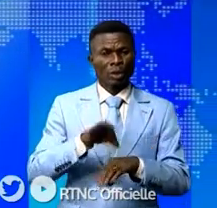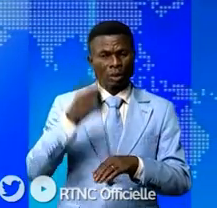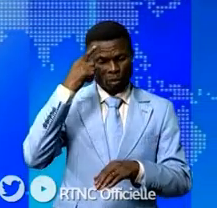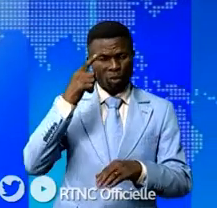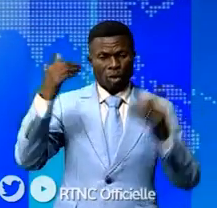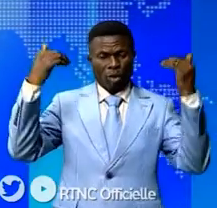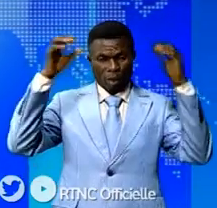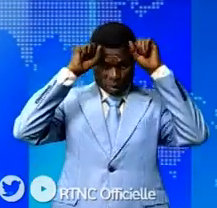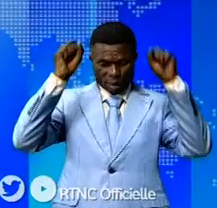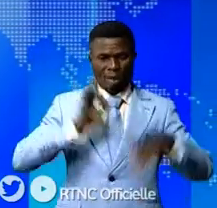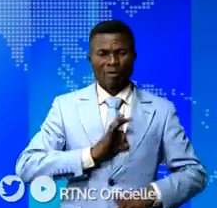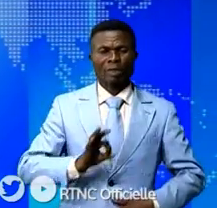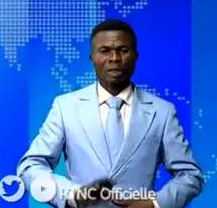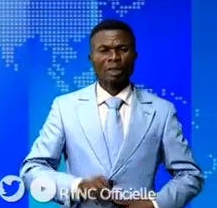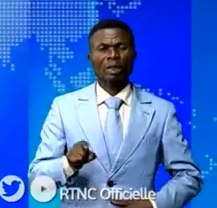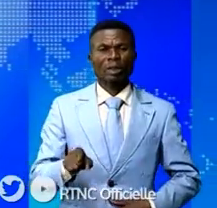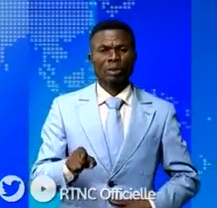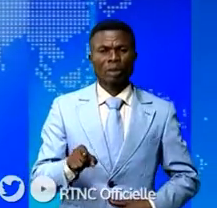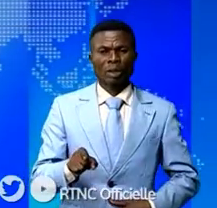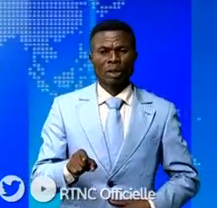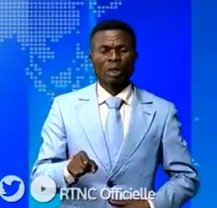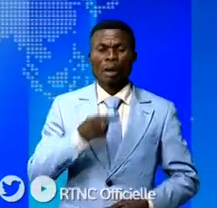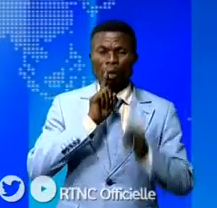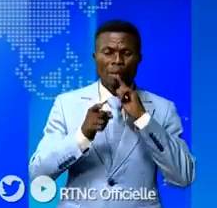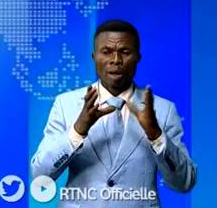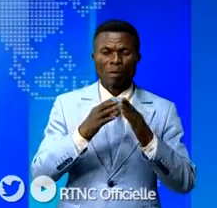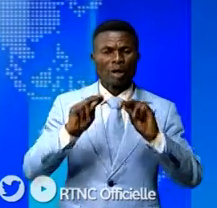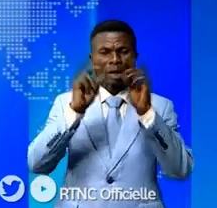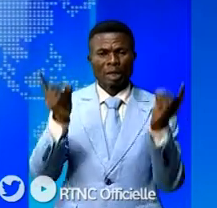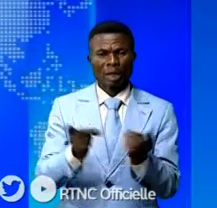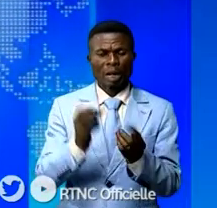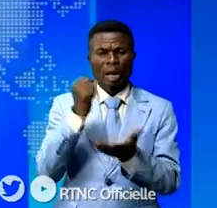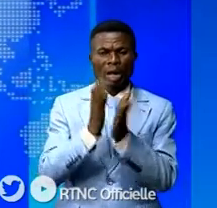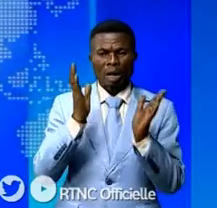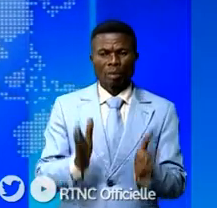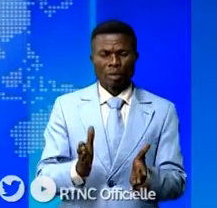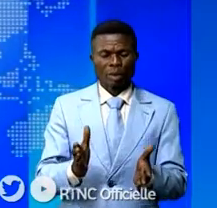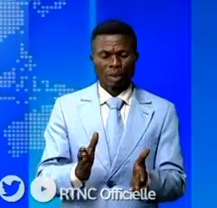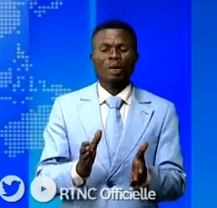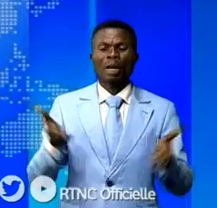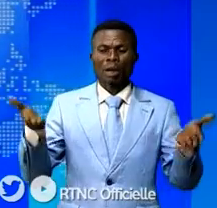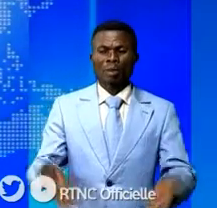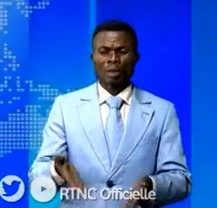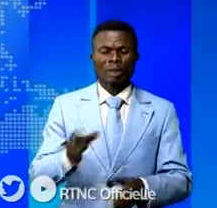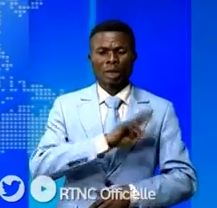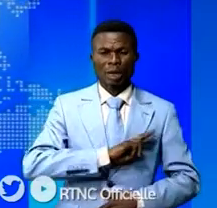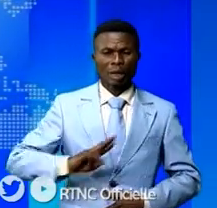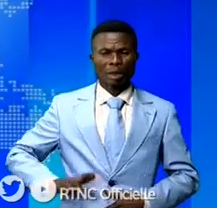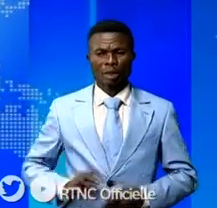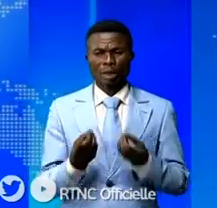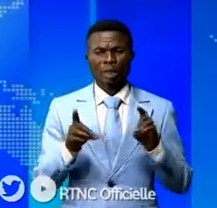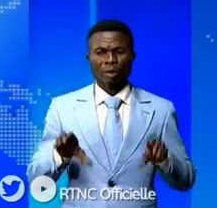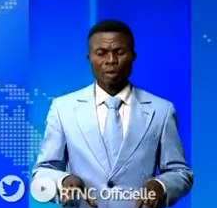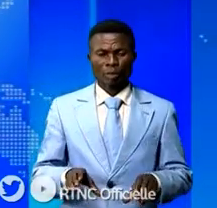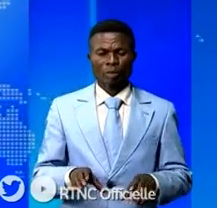le commandant suprême Félix Antoine Tshisekedi d'échanger avec une délégation des ambassadeurs accrédités ici en République démocratique du